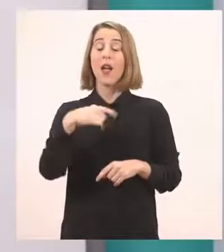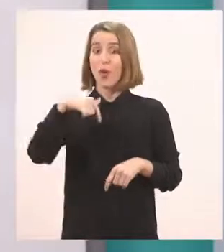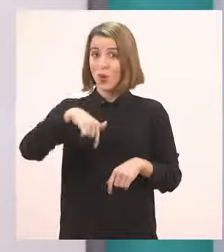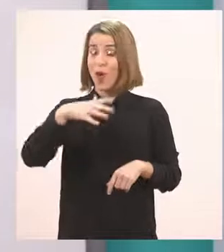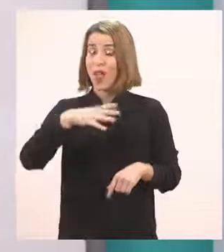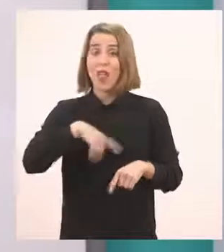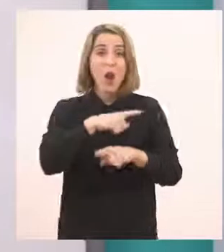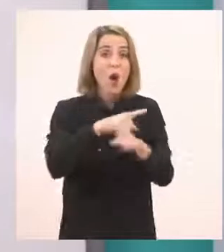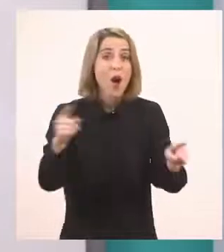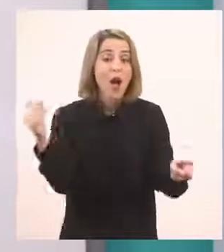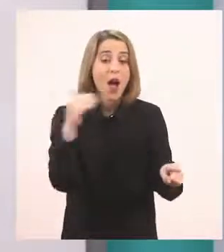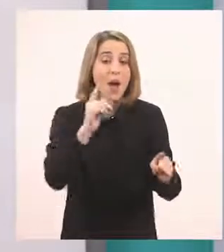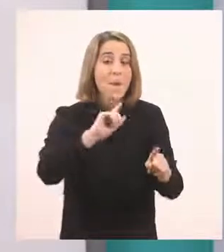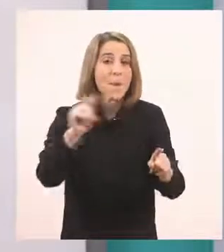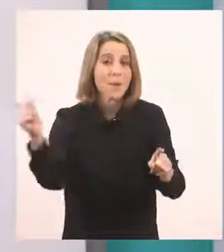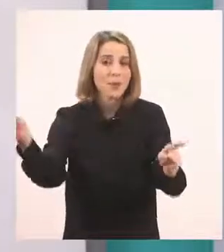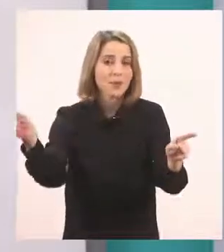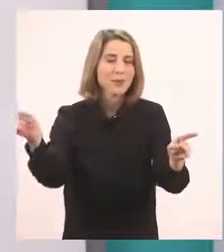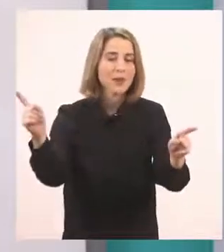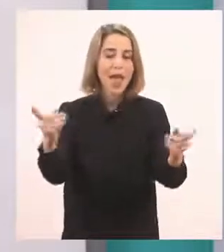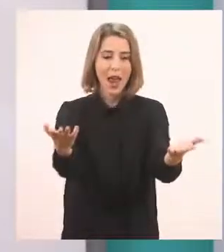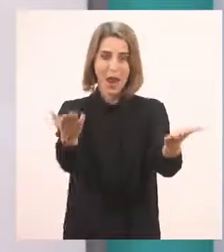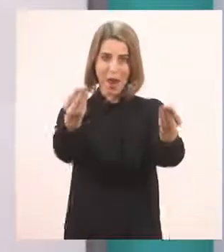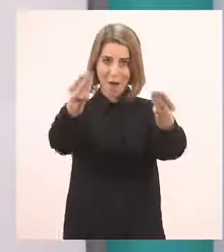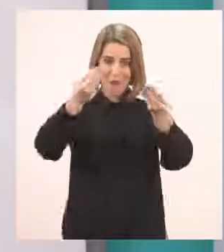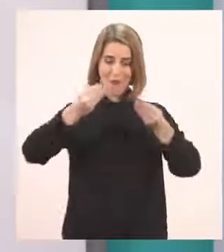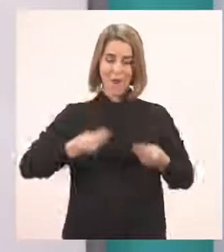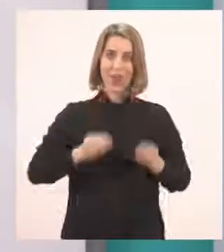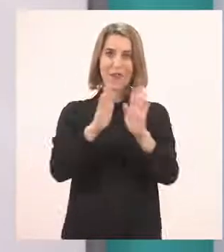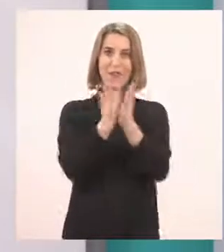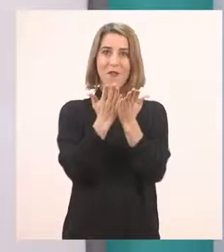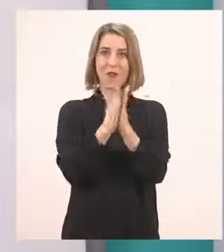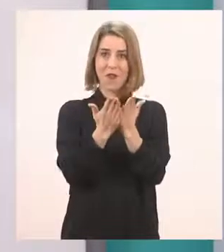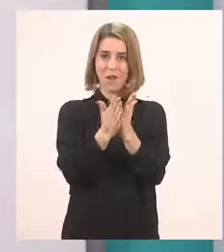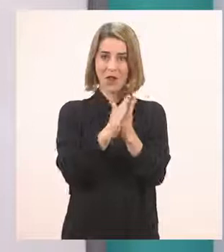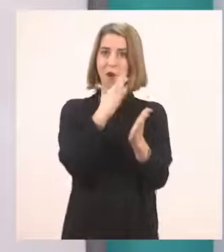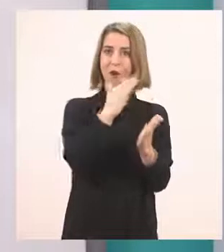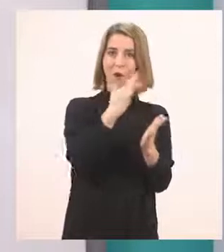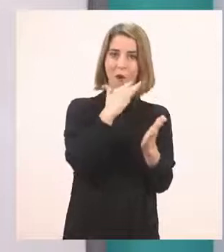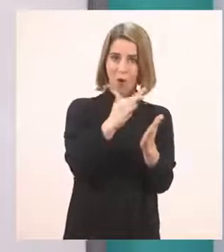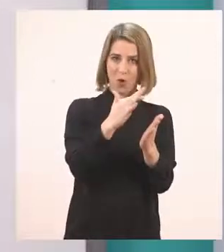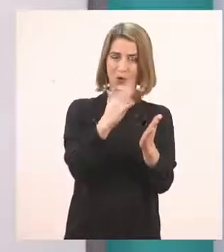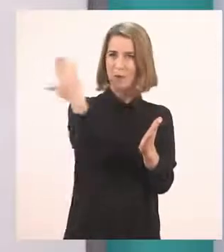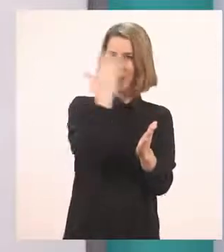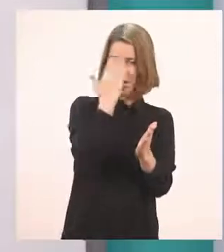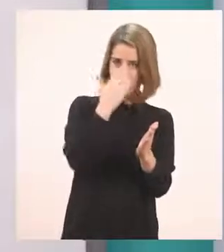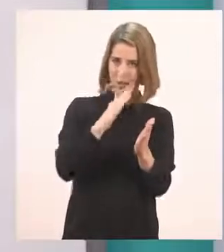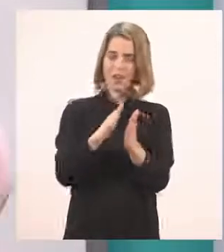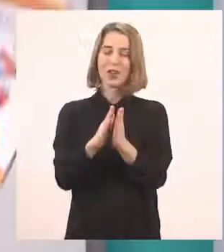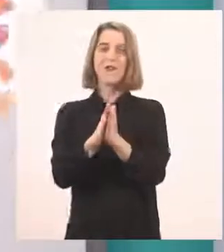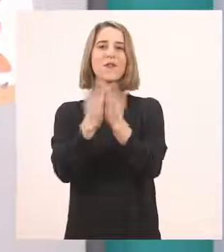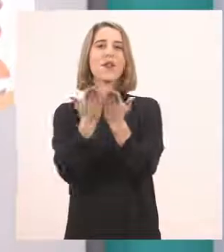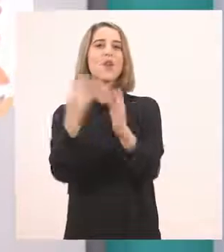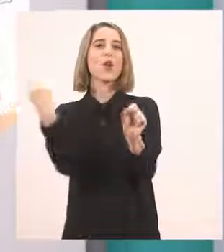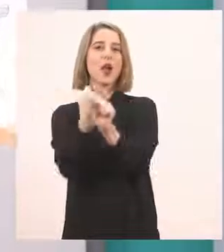Γρήγορα, γρήγορα, προσεχή όμως να μην χτυπήσετε και να μου φέρετε το βιβλίο της γλώσσας σας, το βιβλίο του μαθητή και το τετράδιο